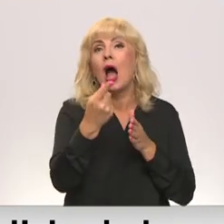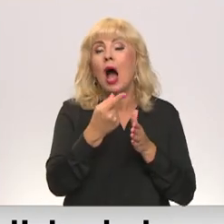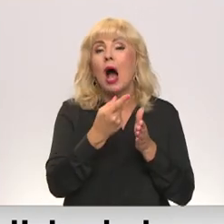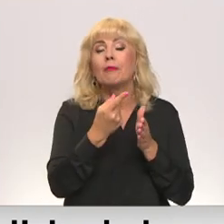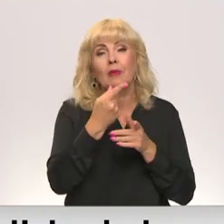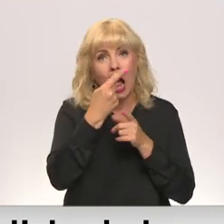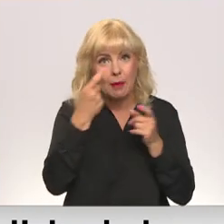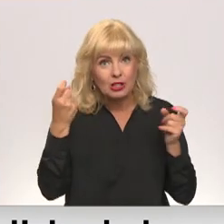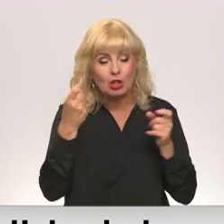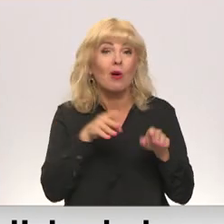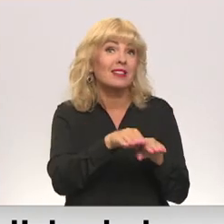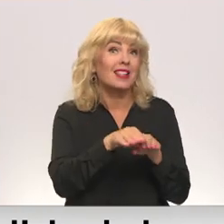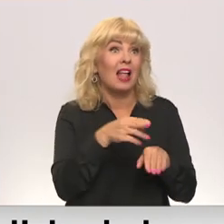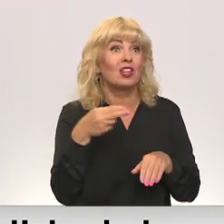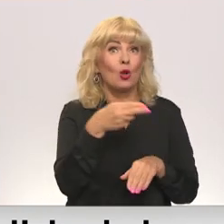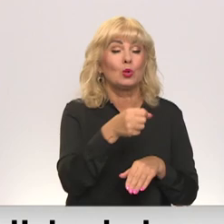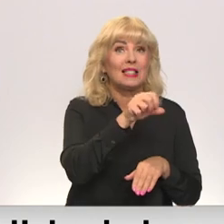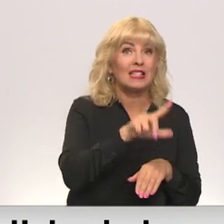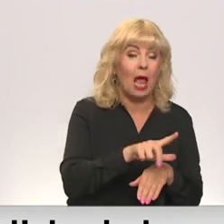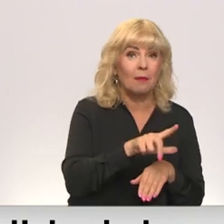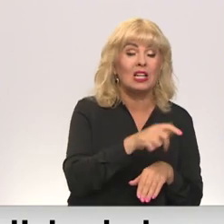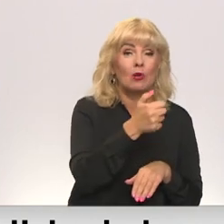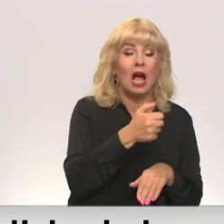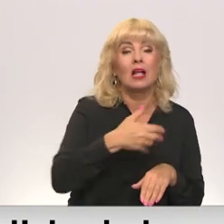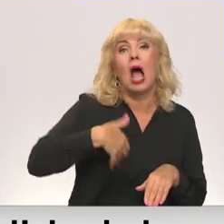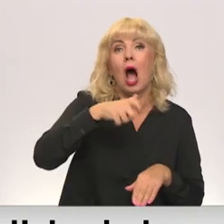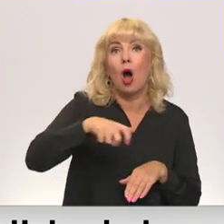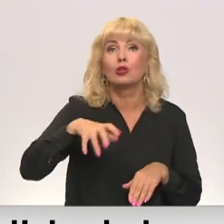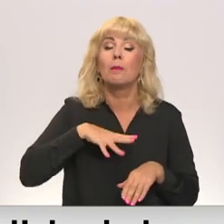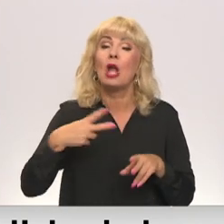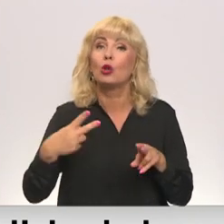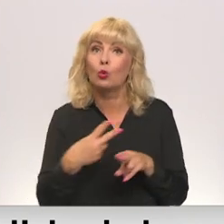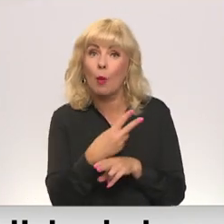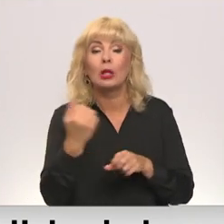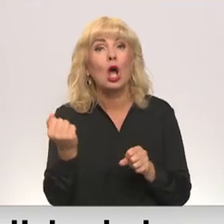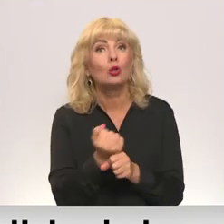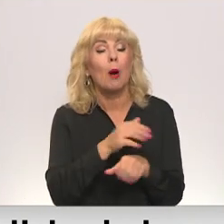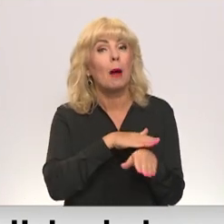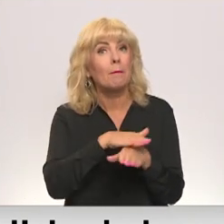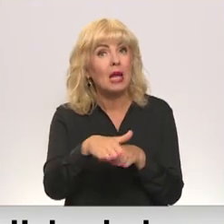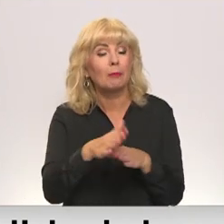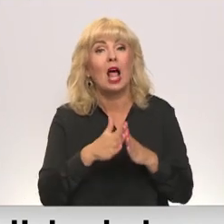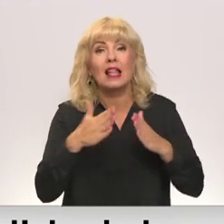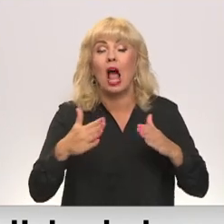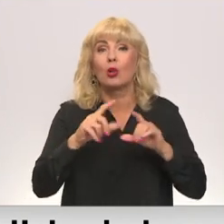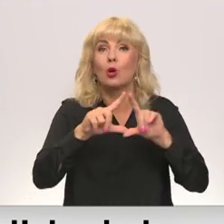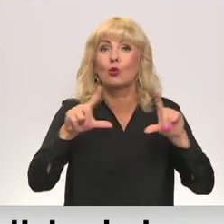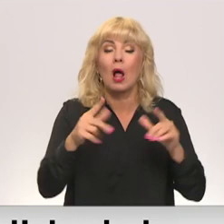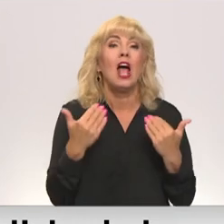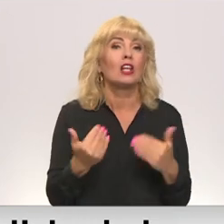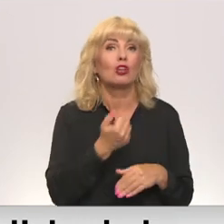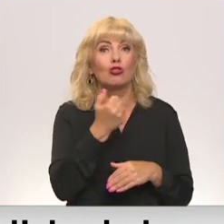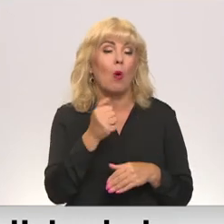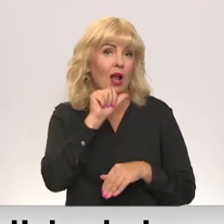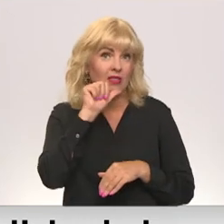Salīdzinot ar 2017. gadu, audzēkņu skaits esot teju dubultojies, tomēr piepildīt lielo skolu gan vismaz šogad